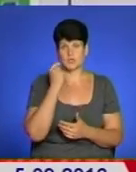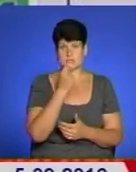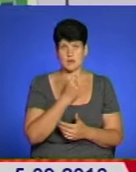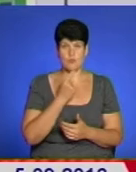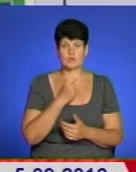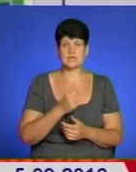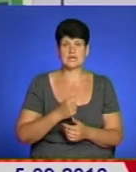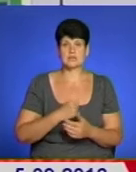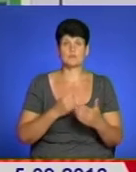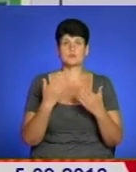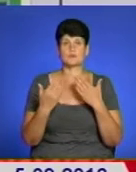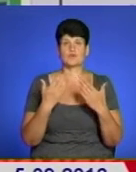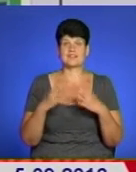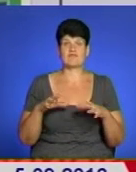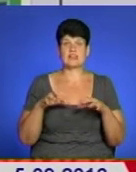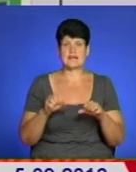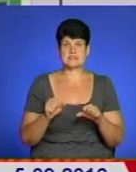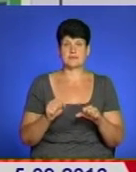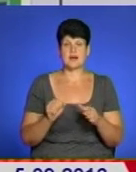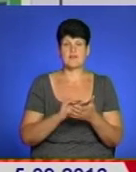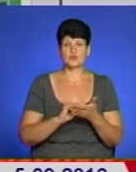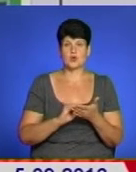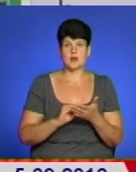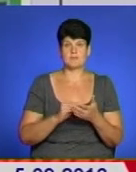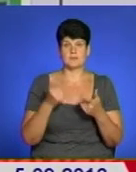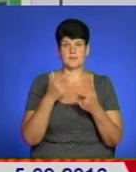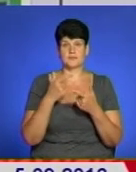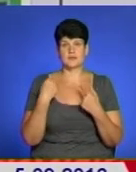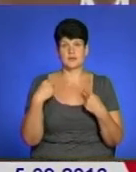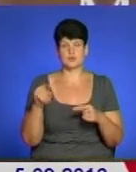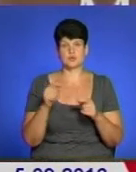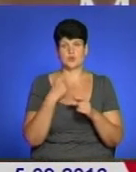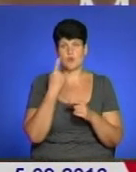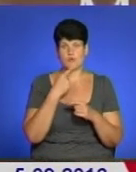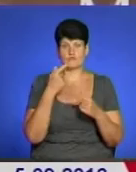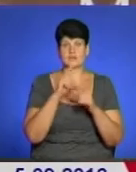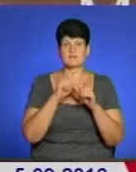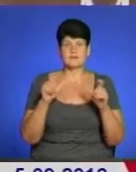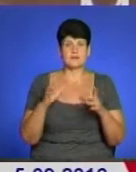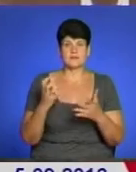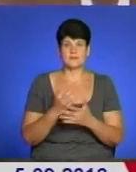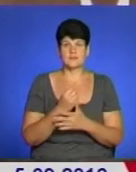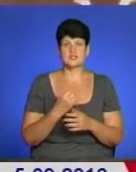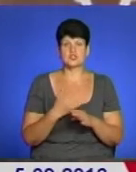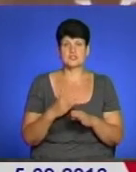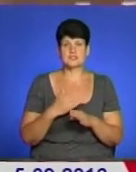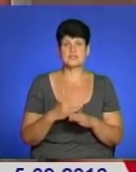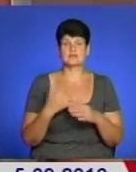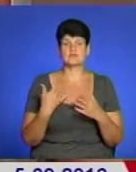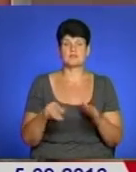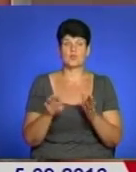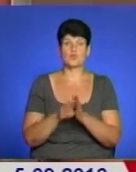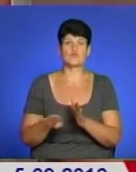На жаль, поспілкуватися з власниками, авторами іншомовних вивісок нам не вдалося. Частина, за словами їхніх колег, зараз у